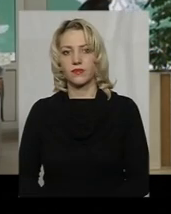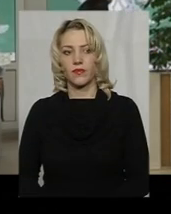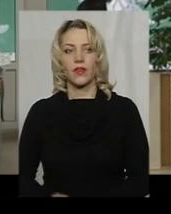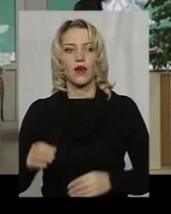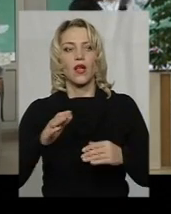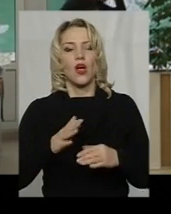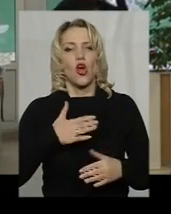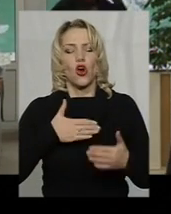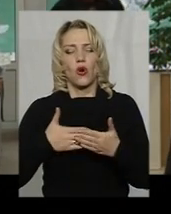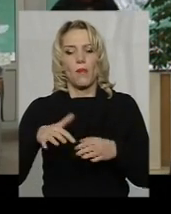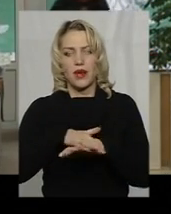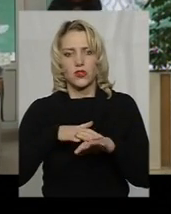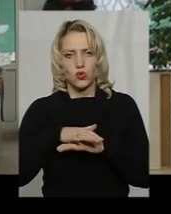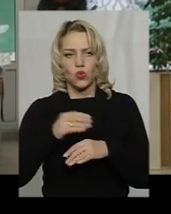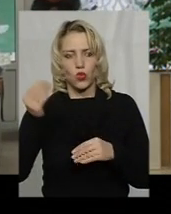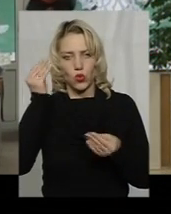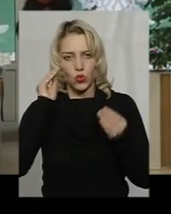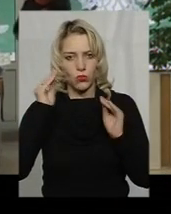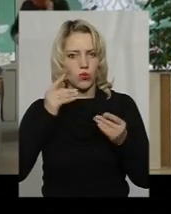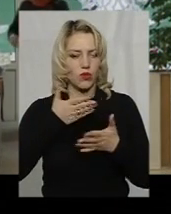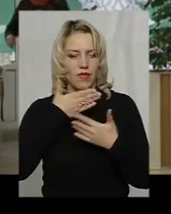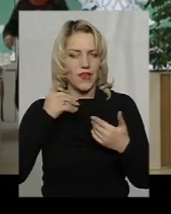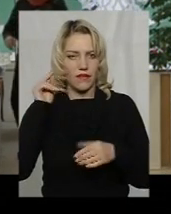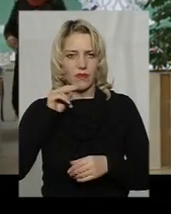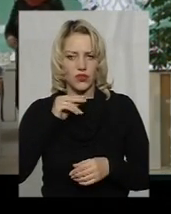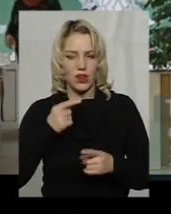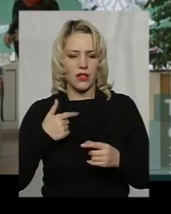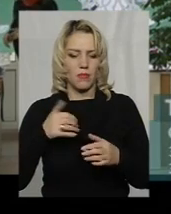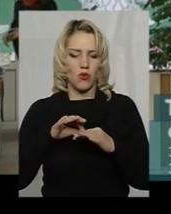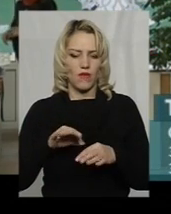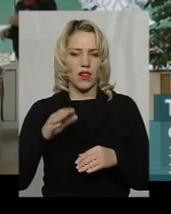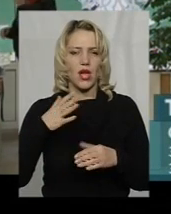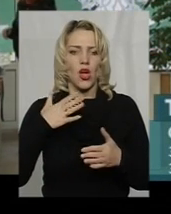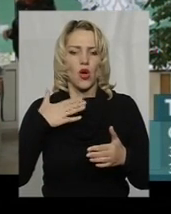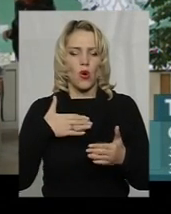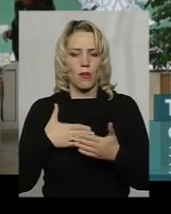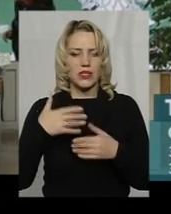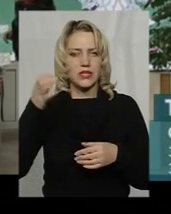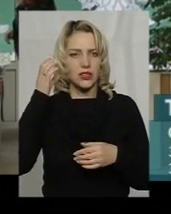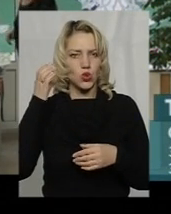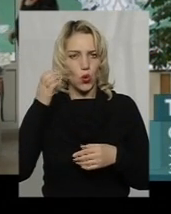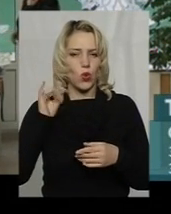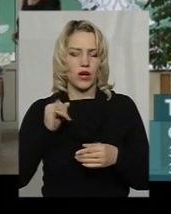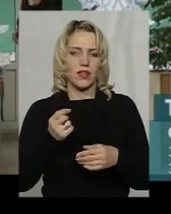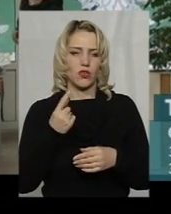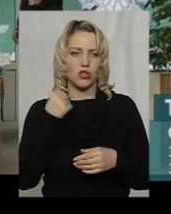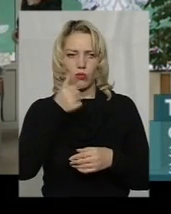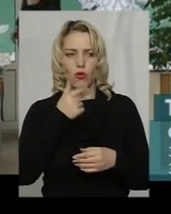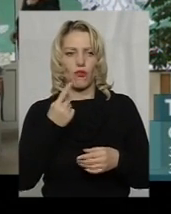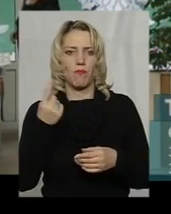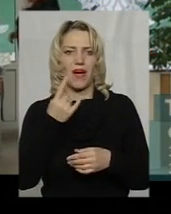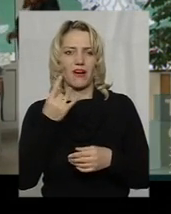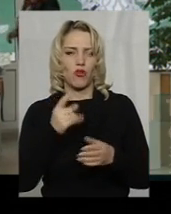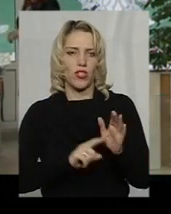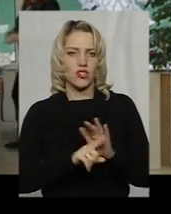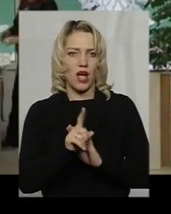Громадську думку, як таку, ми не вивчали. Ми провели громадські слухання тільки в 2011 році, потім те у первоначальному.